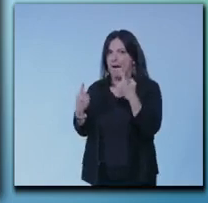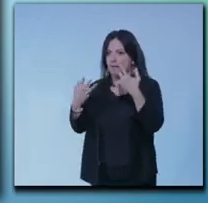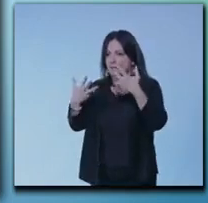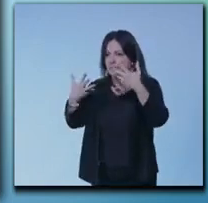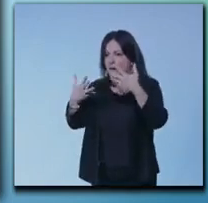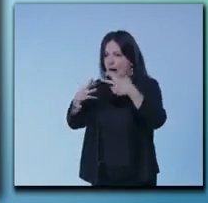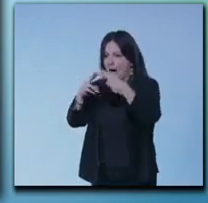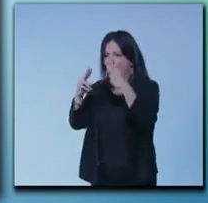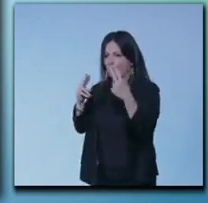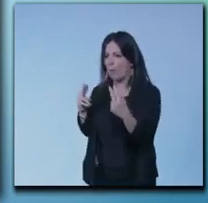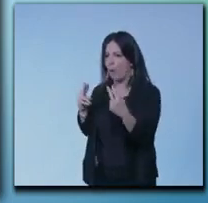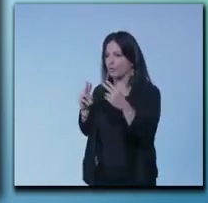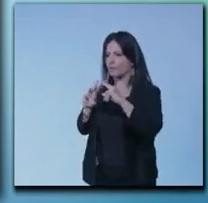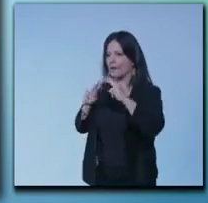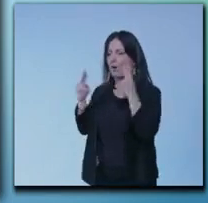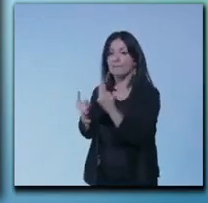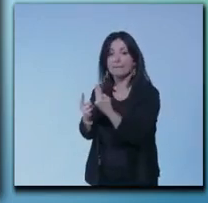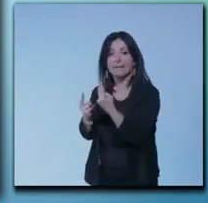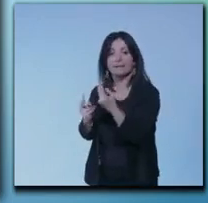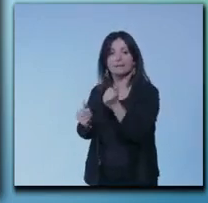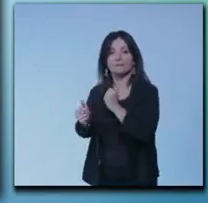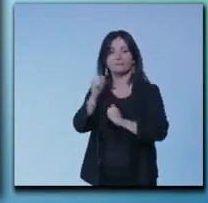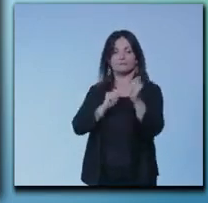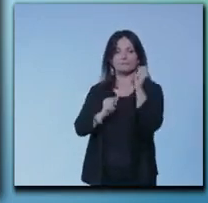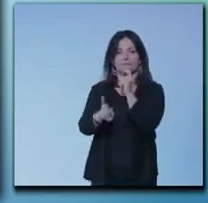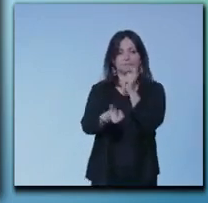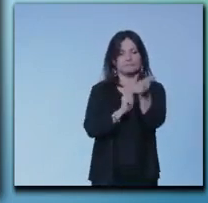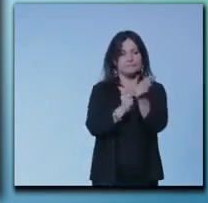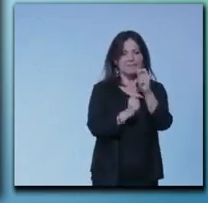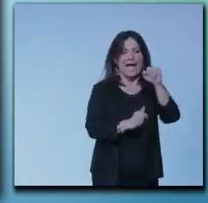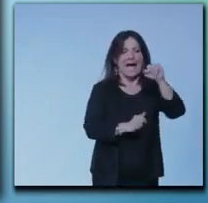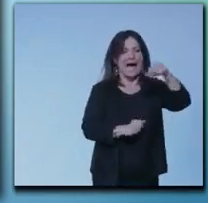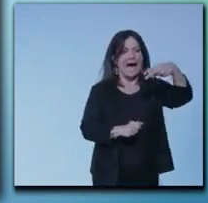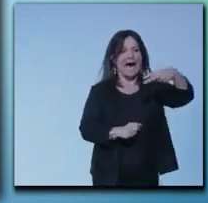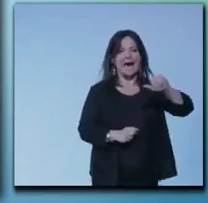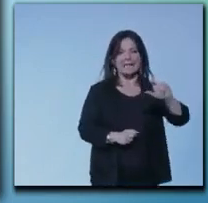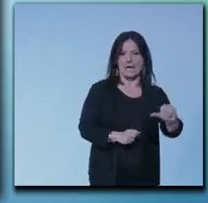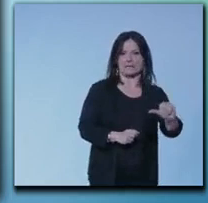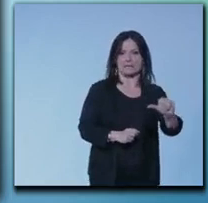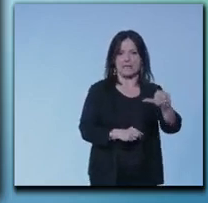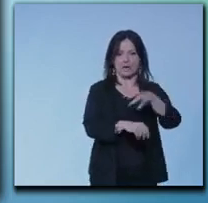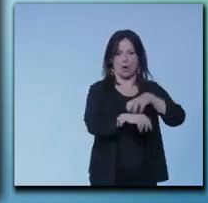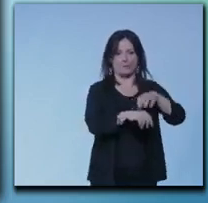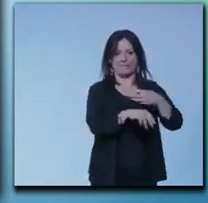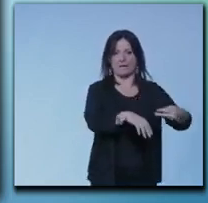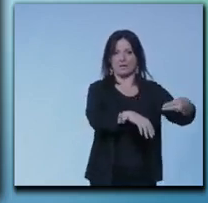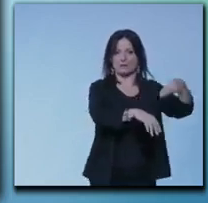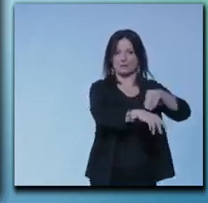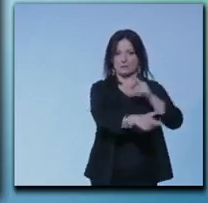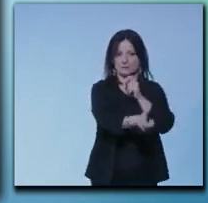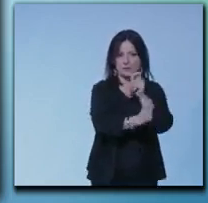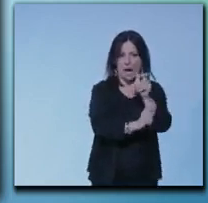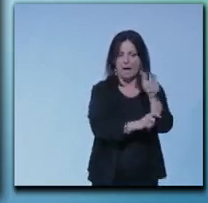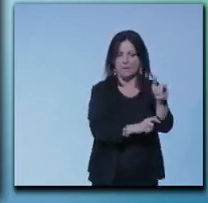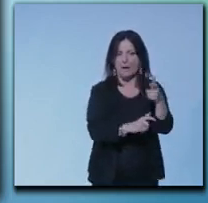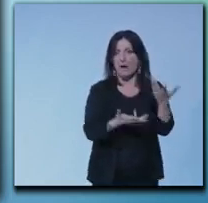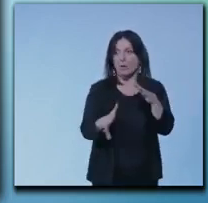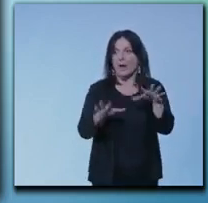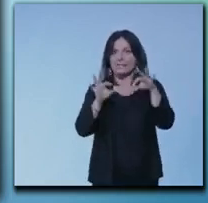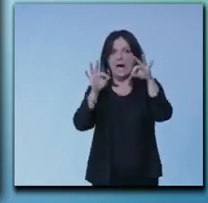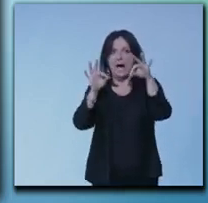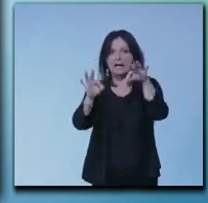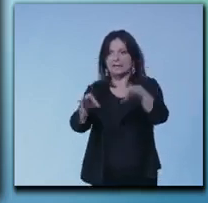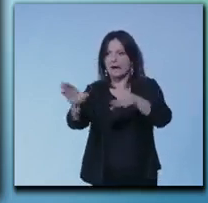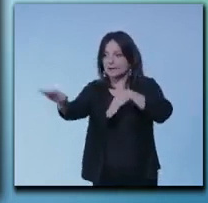messaggiando prima col commissario straordinario di Anas di questa opera, siamo arrivati quasi alla